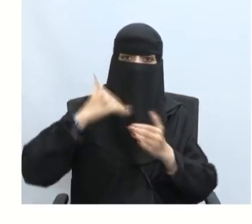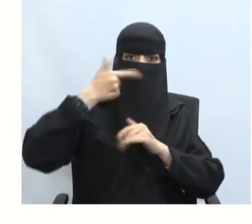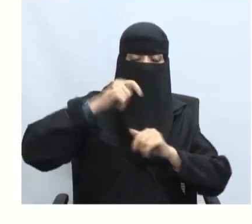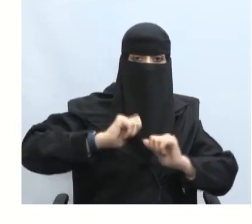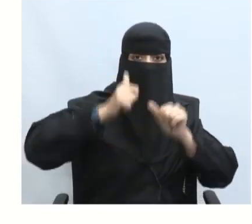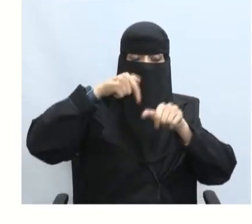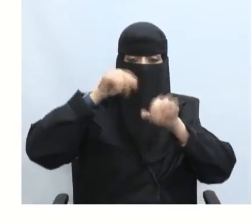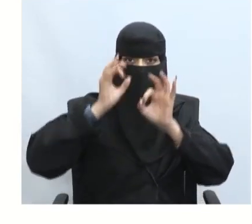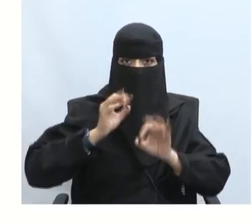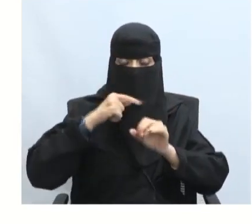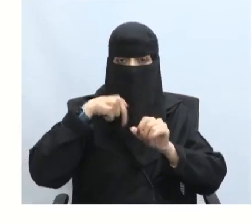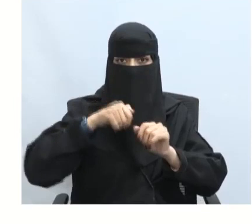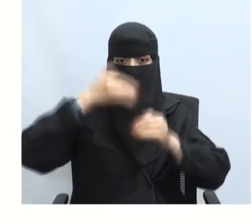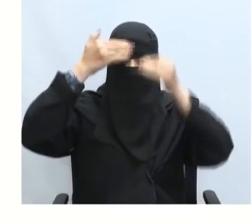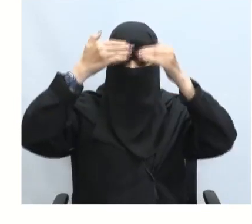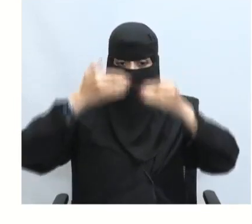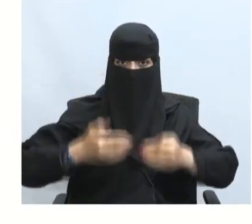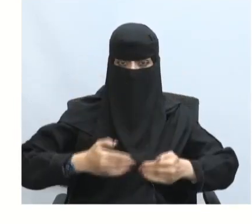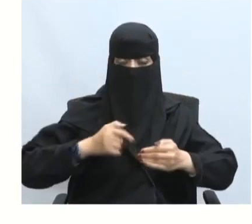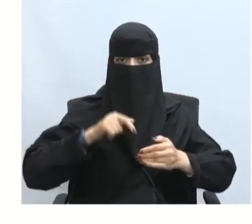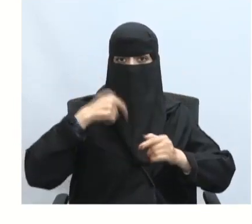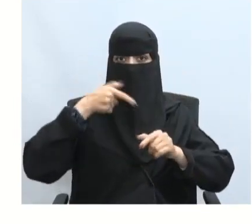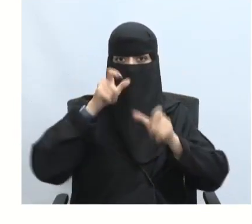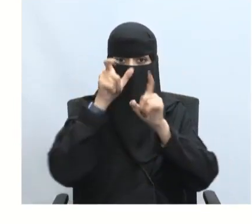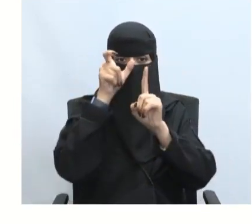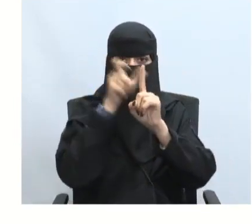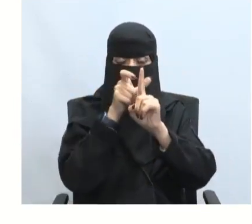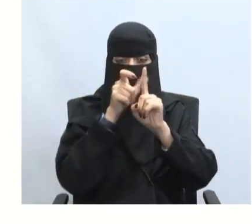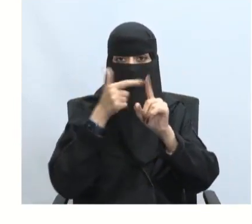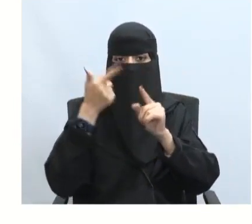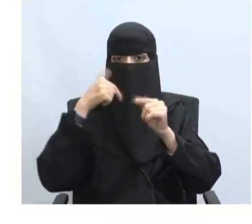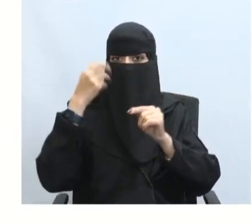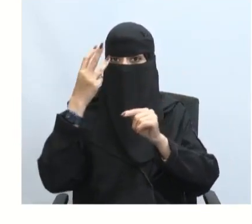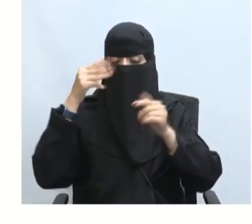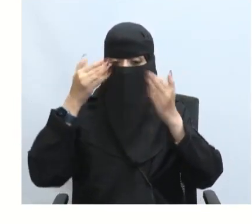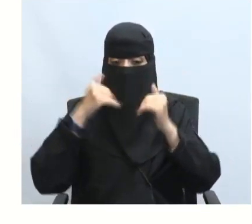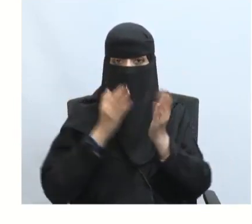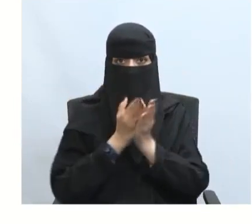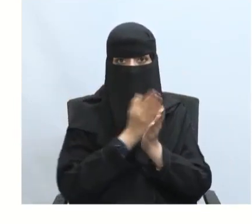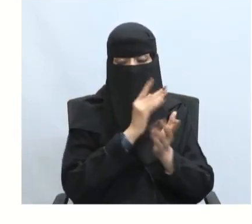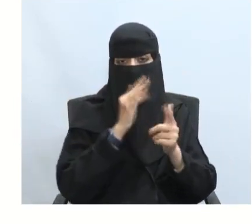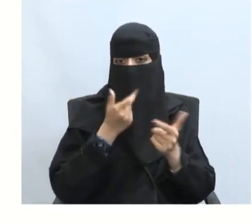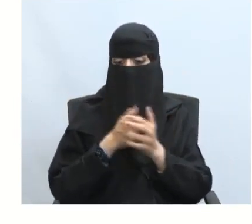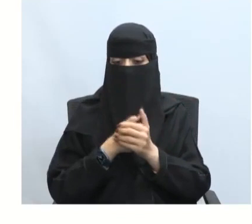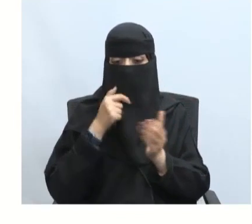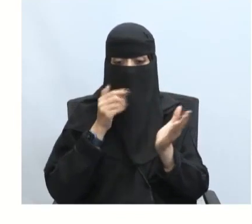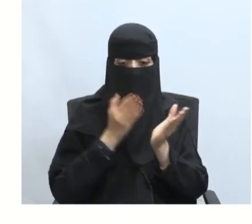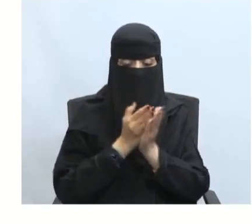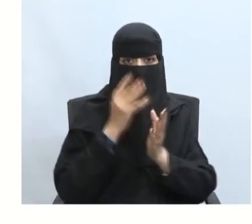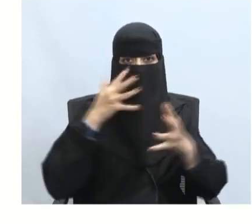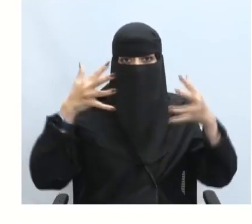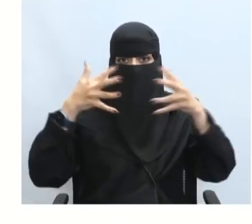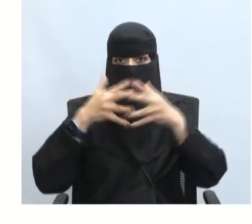أقوم بإعداد حاجز احتياطي وقائي ثالث هذه الطرق طريقة